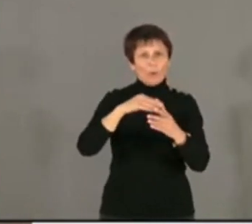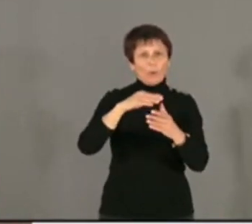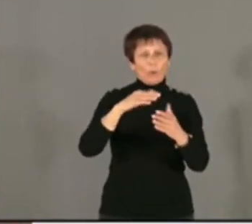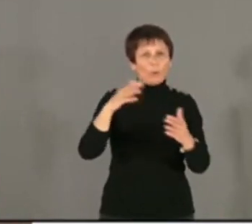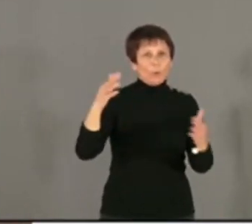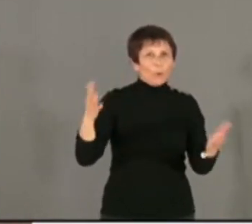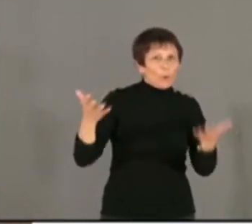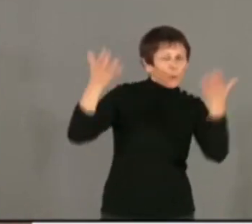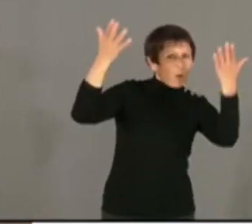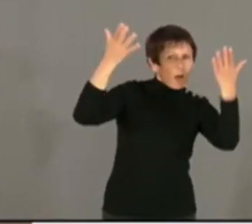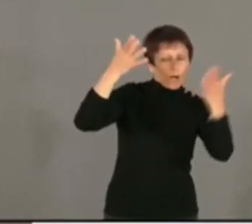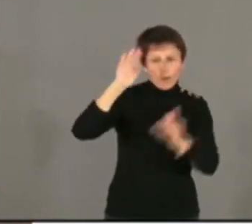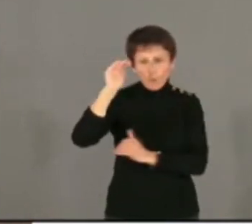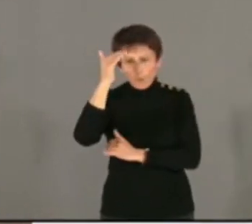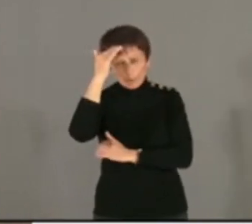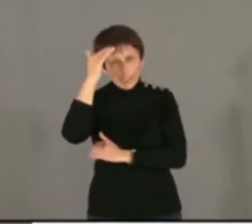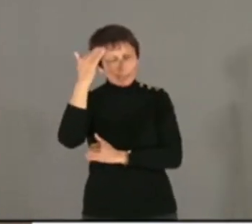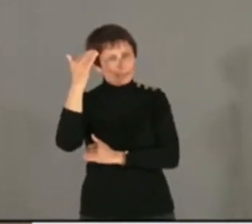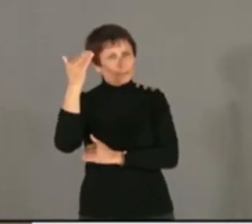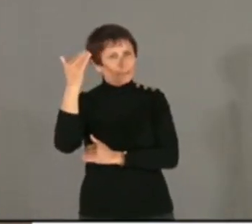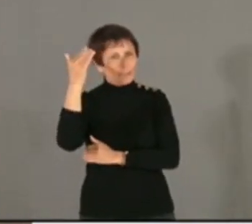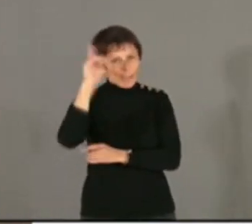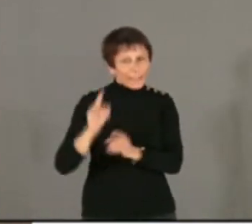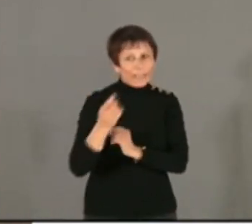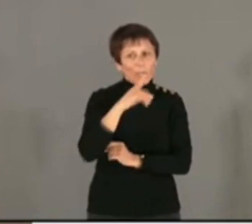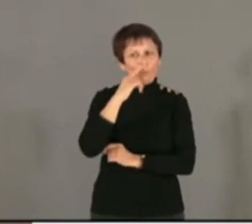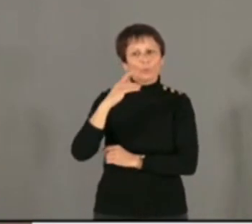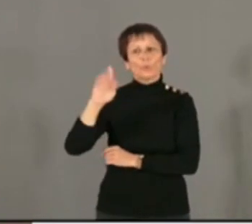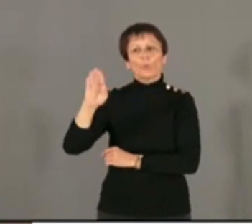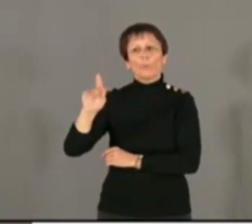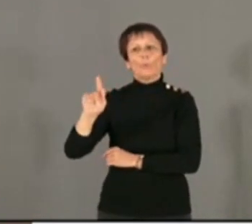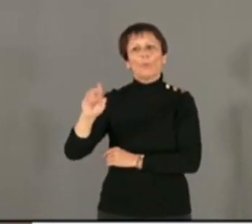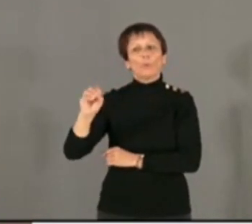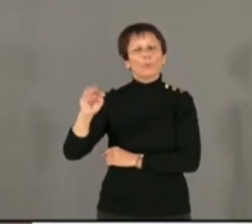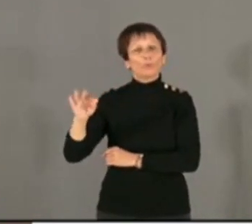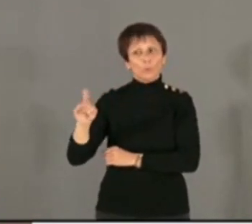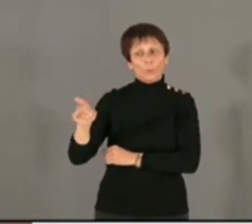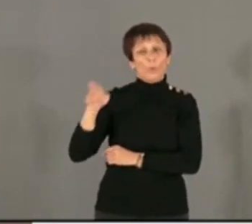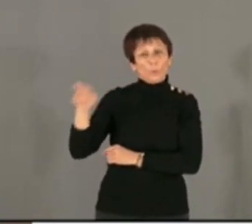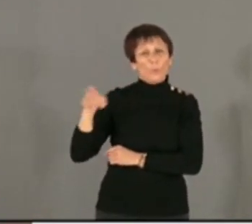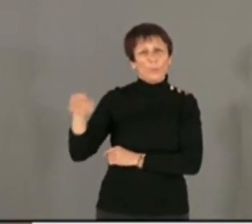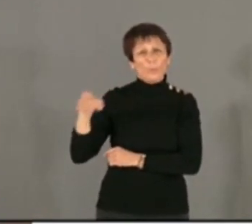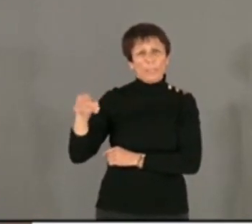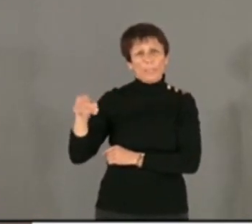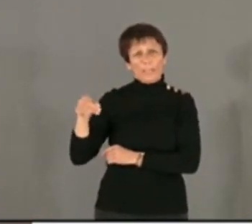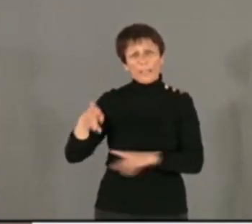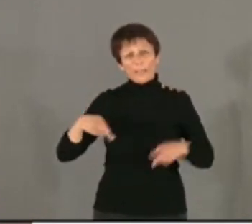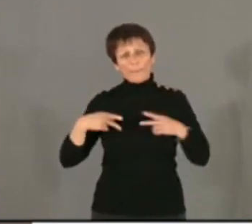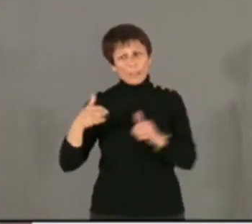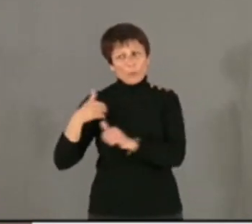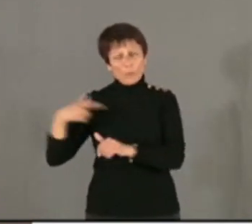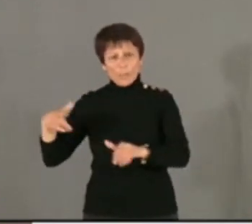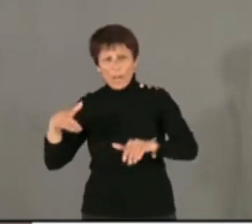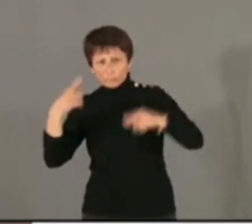éternelle à Bujeau, dont l'action en Algérie reposa sur trois piliers. L'amélioration des terribles conditions de vie des soldats,